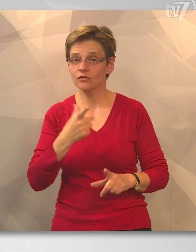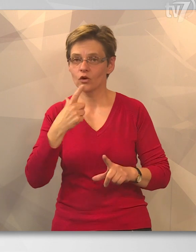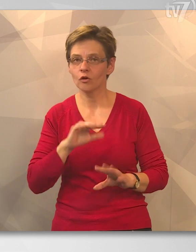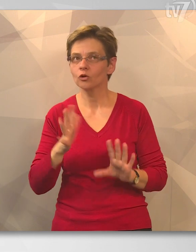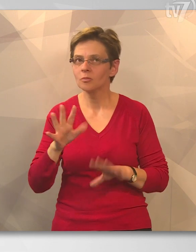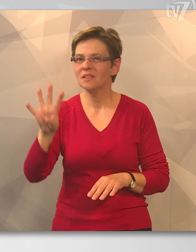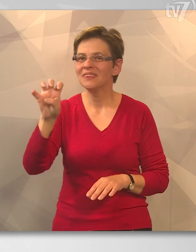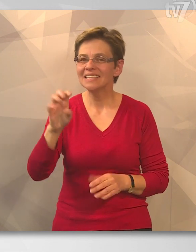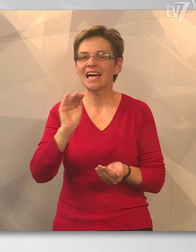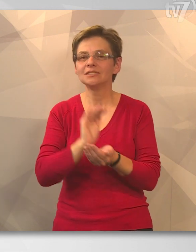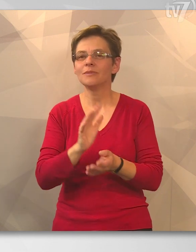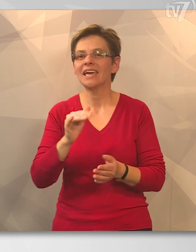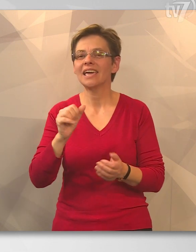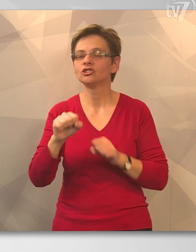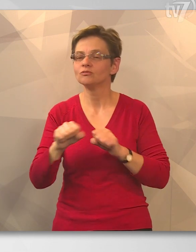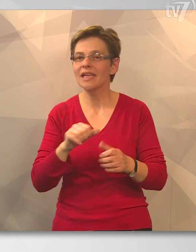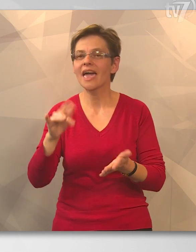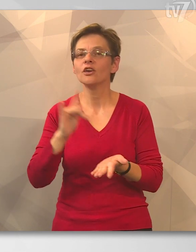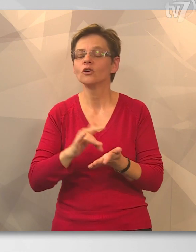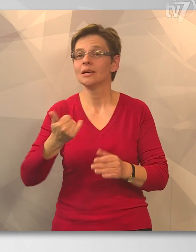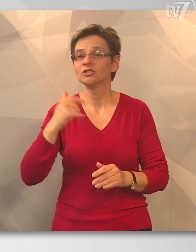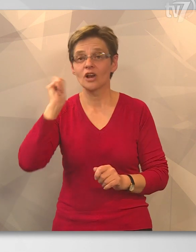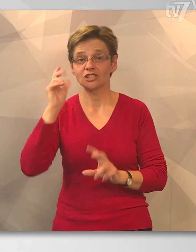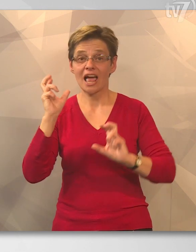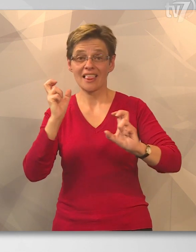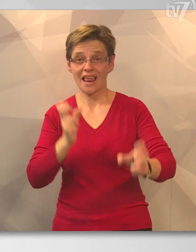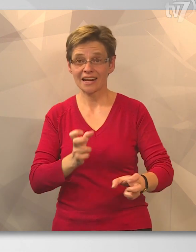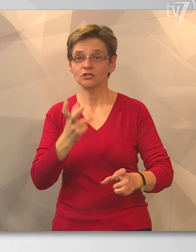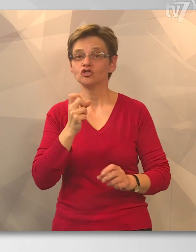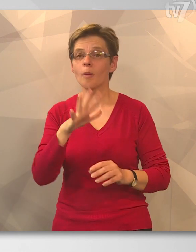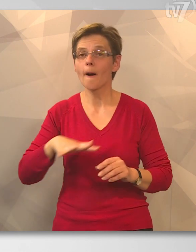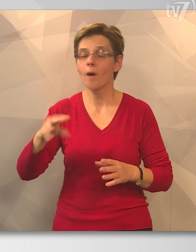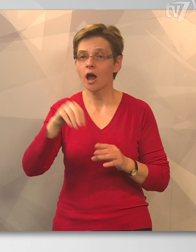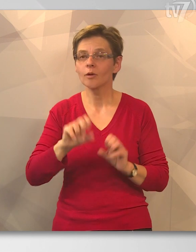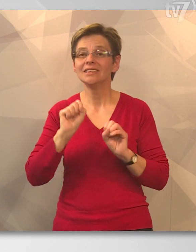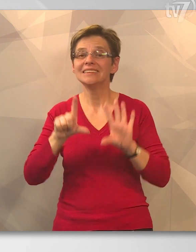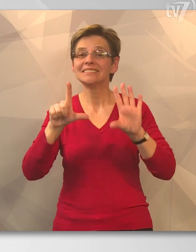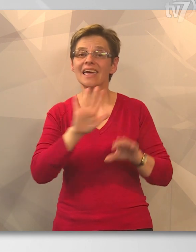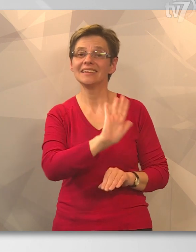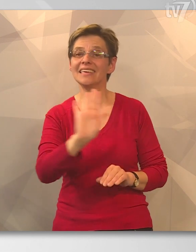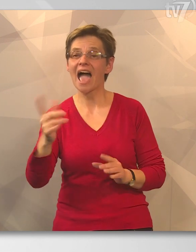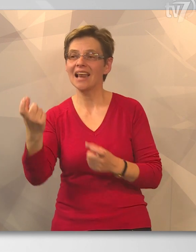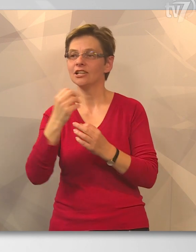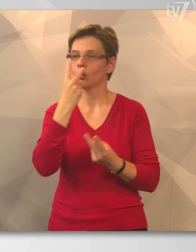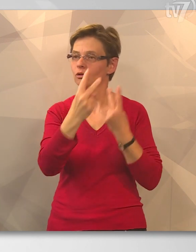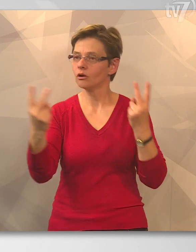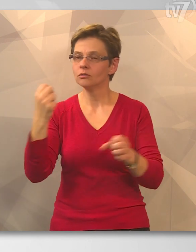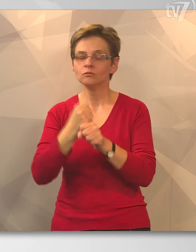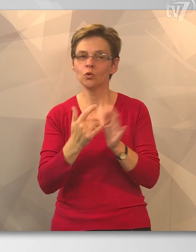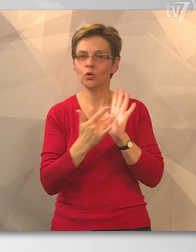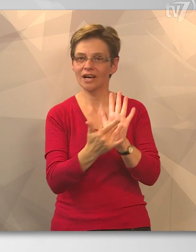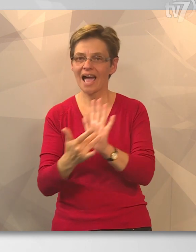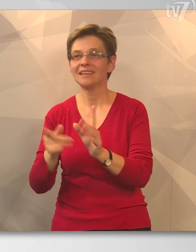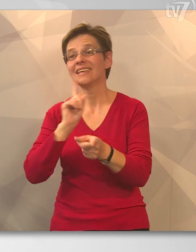eseményre közel 400 békés megyei középiskolás lány érkezett a Csaba Parkba, ahol 17 kiállító mutatta be